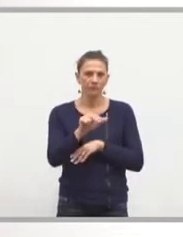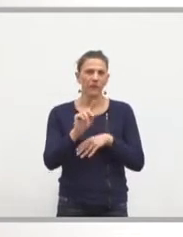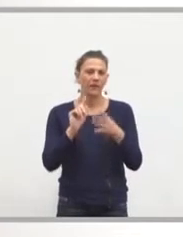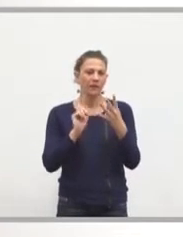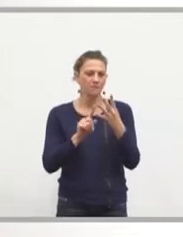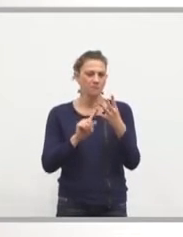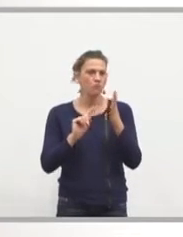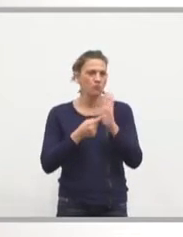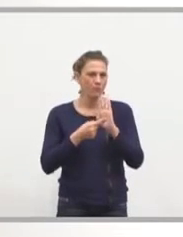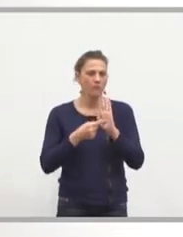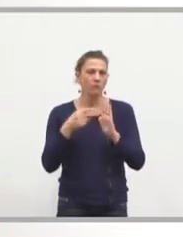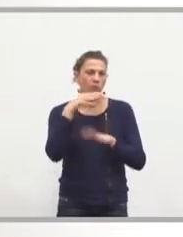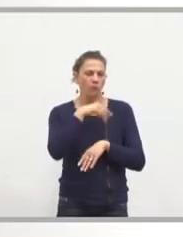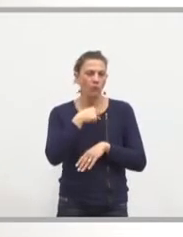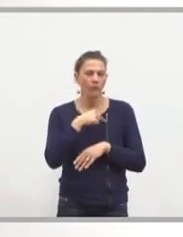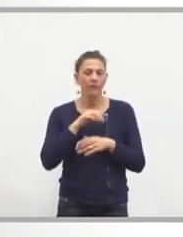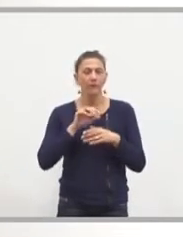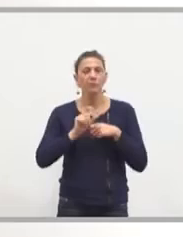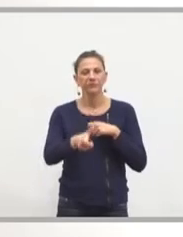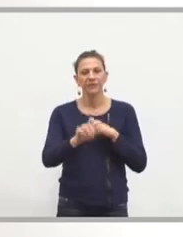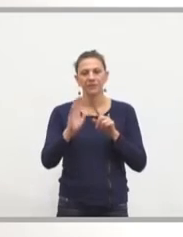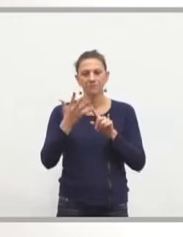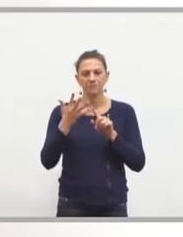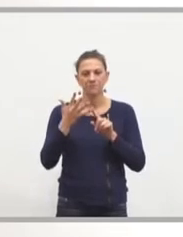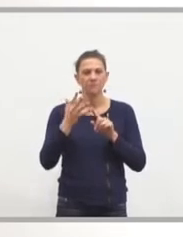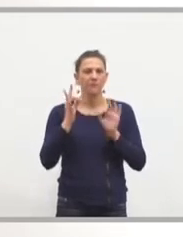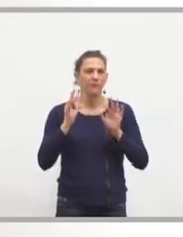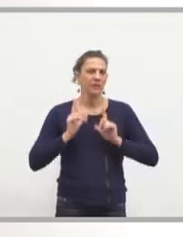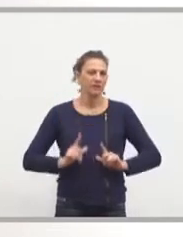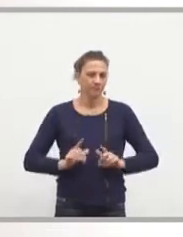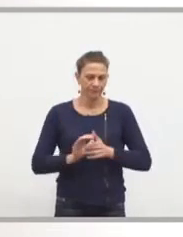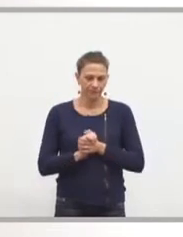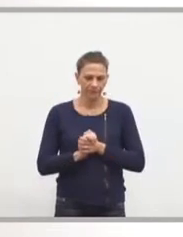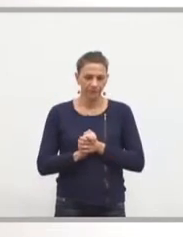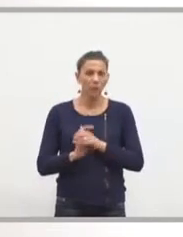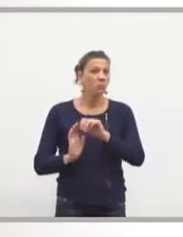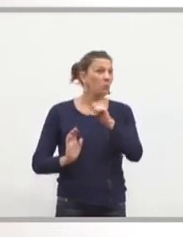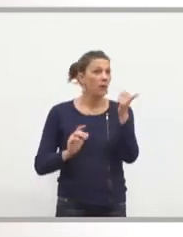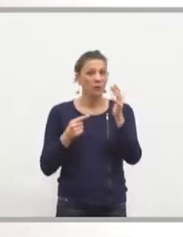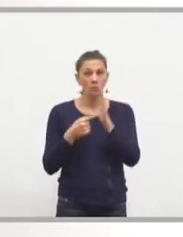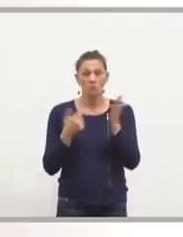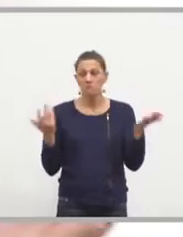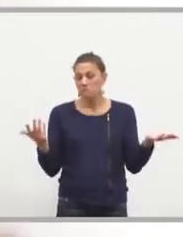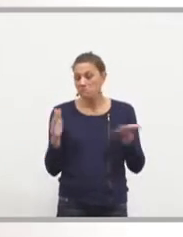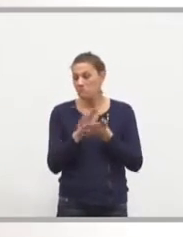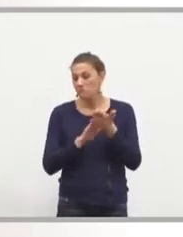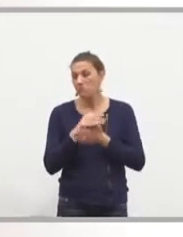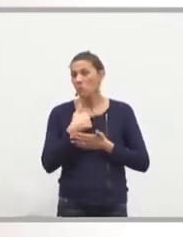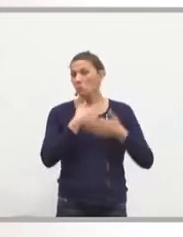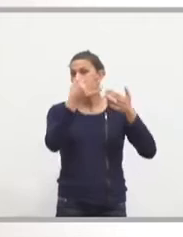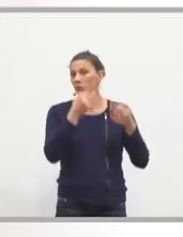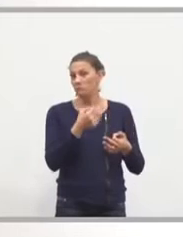vous avez évoqué en début de séance qui est celui du lycée. Le 1er point, c'est que je ne vois pas dans ce budget et je ne pense pas